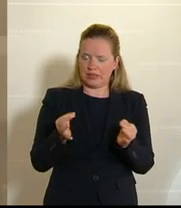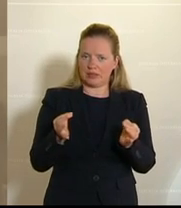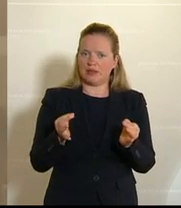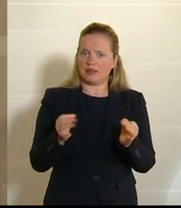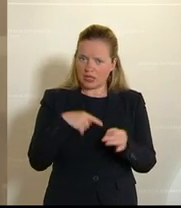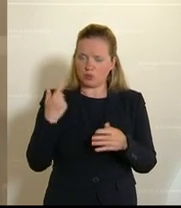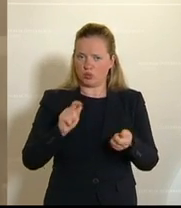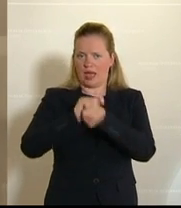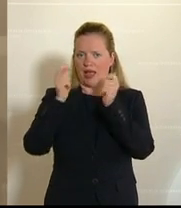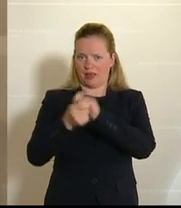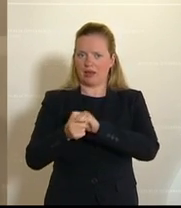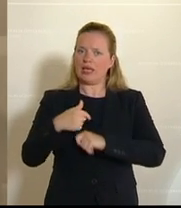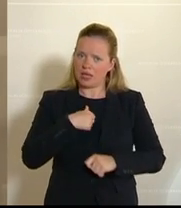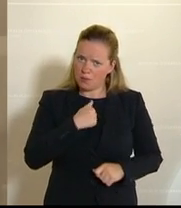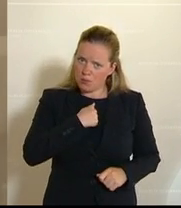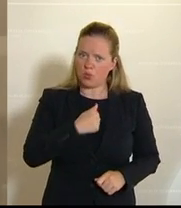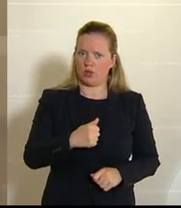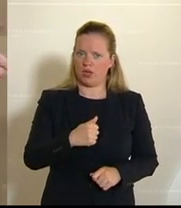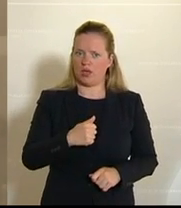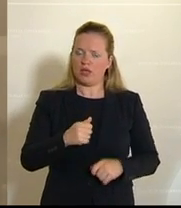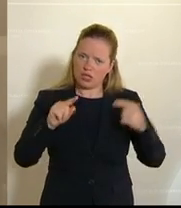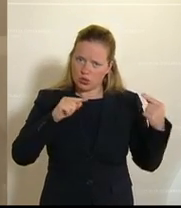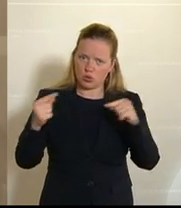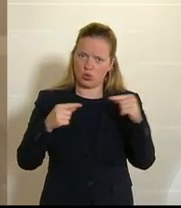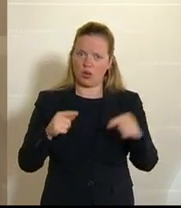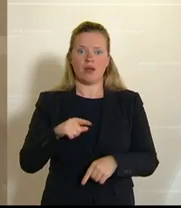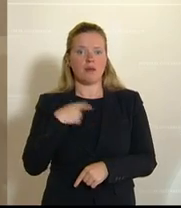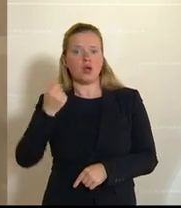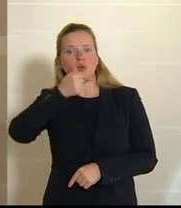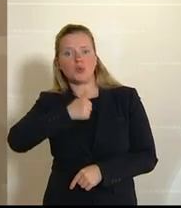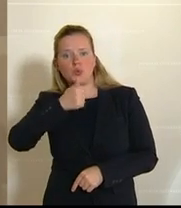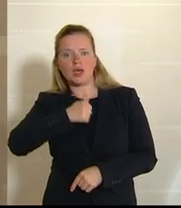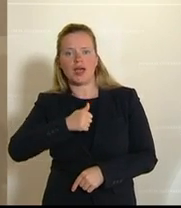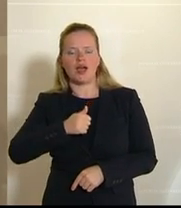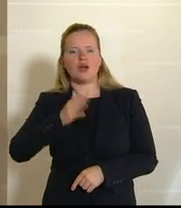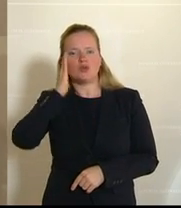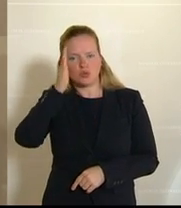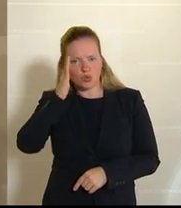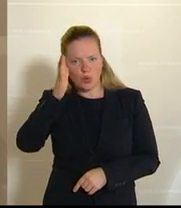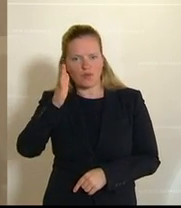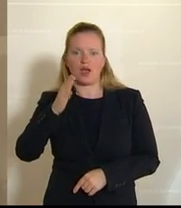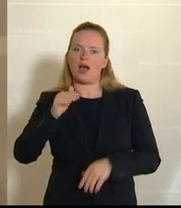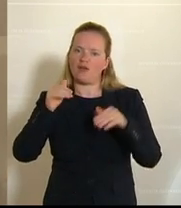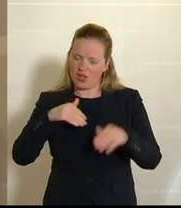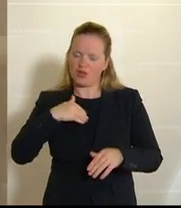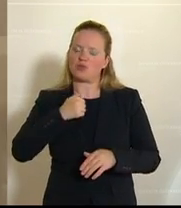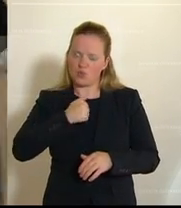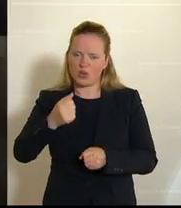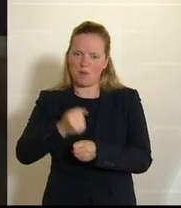stelle ich mich, da gehe ich auch mutig hinein, weil, wie heißt es schön bei uns Grünen, Zukunft wird aus Mut gemacht, seien wir mutig in die Zukunft.